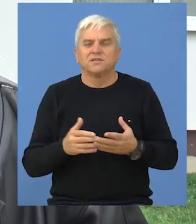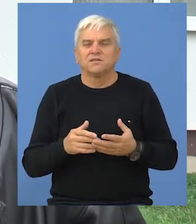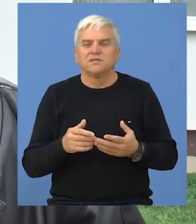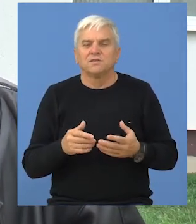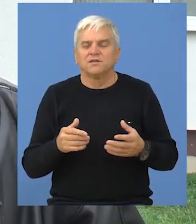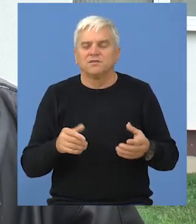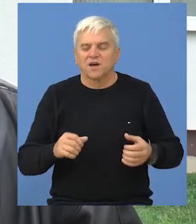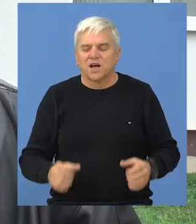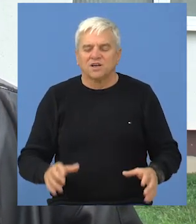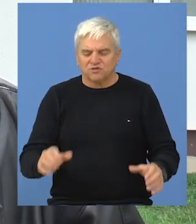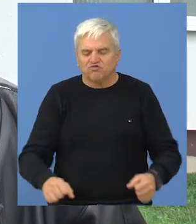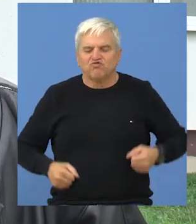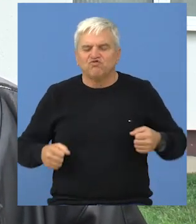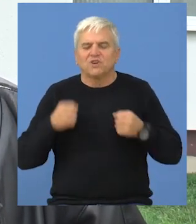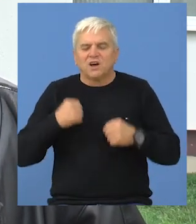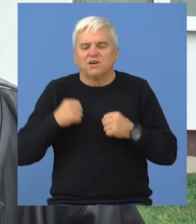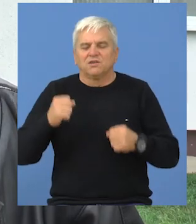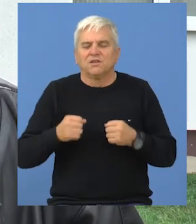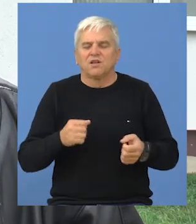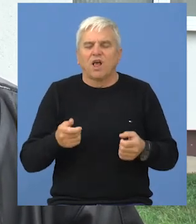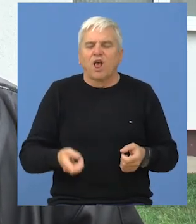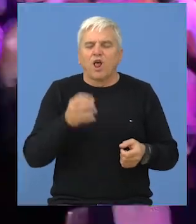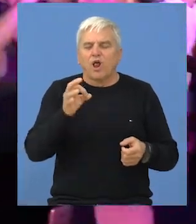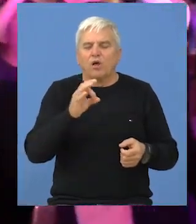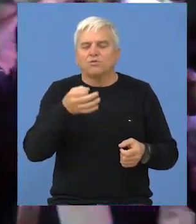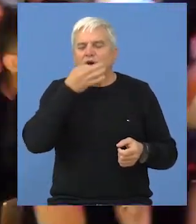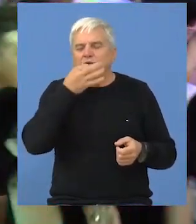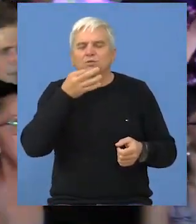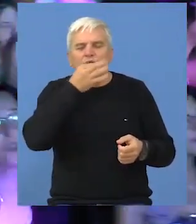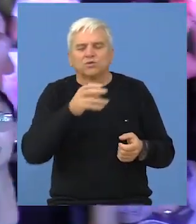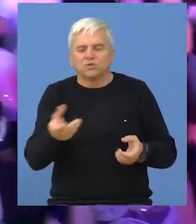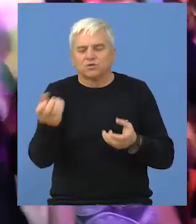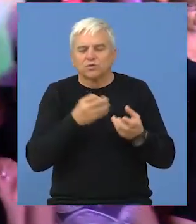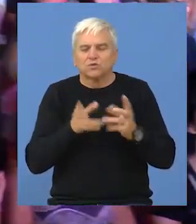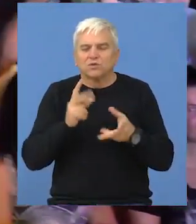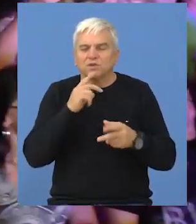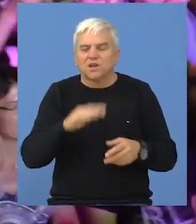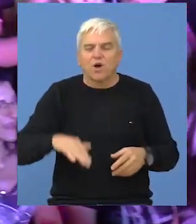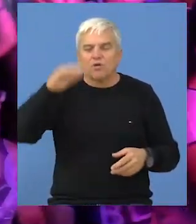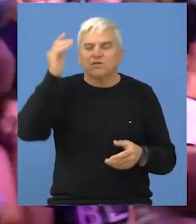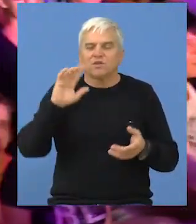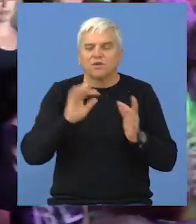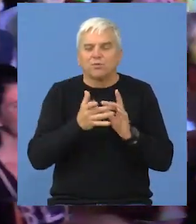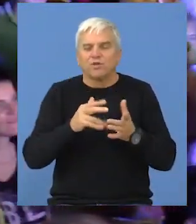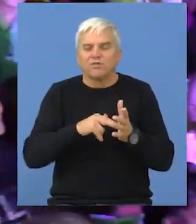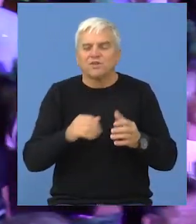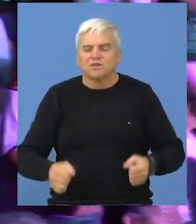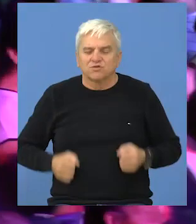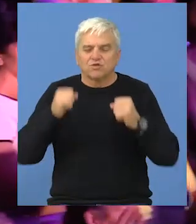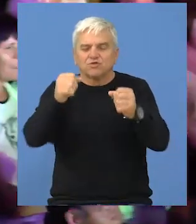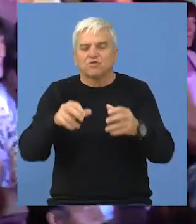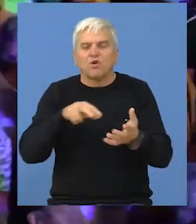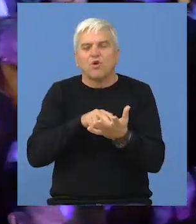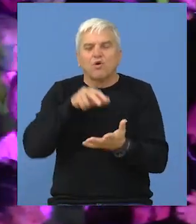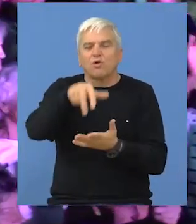skakanju u džakovima i nošenju ping-pong loptica u ustima. A za odrasle predviđeno je skok